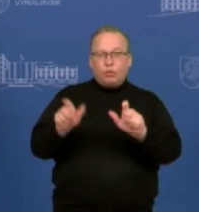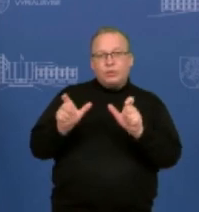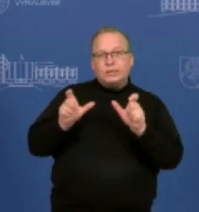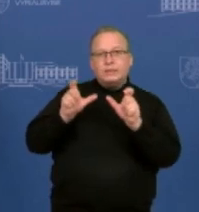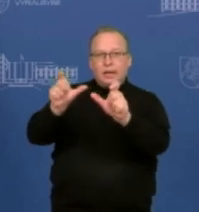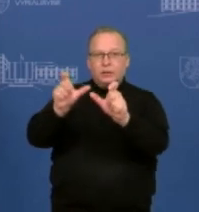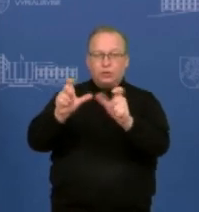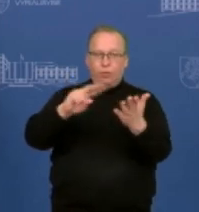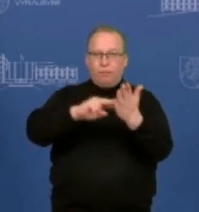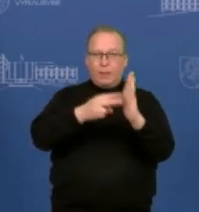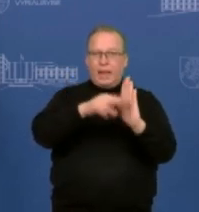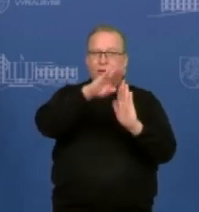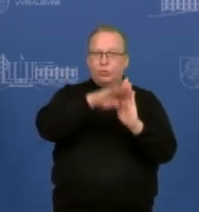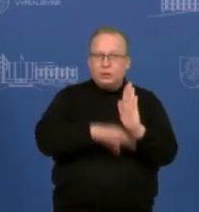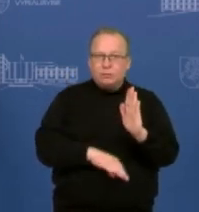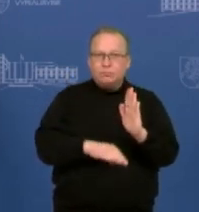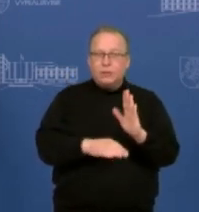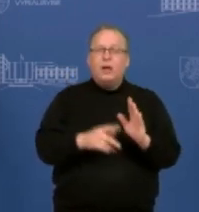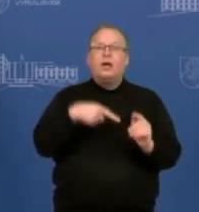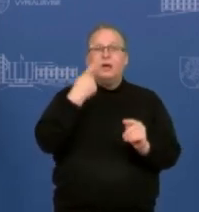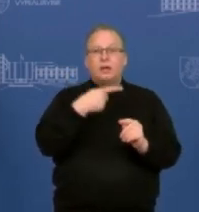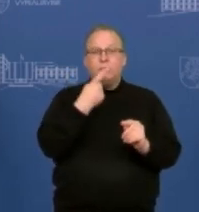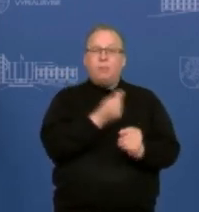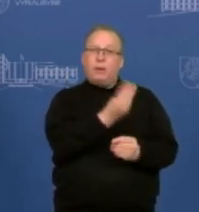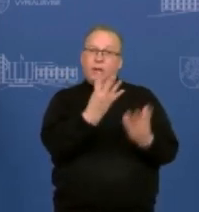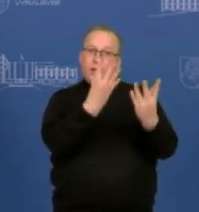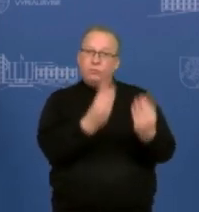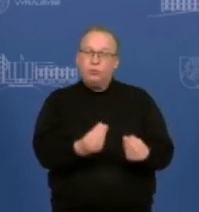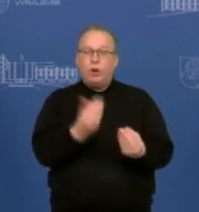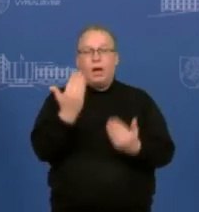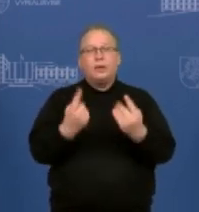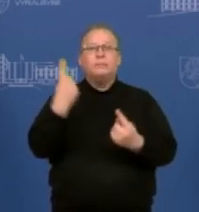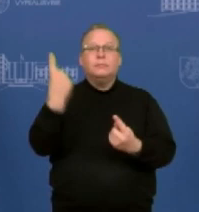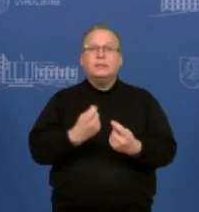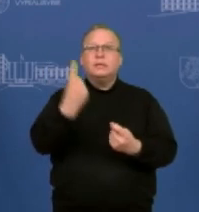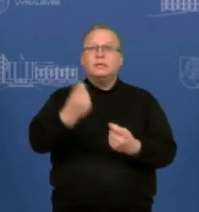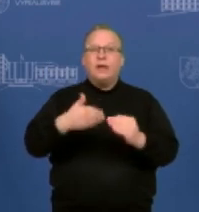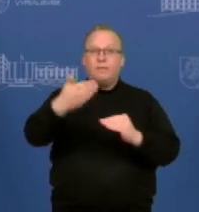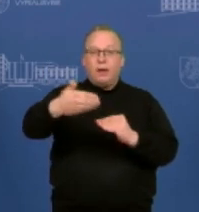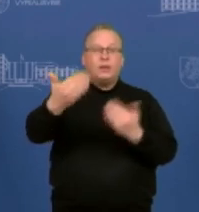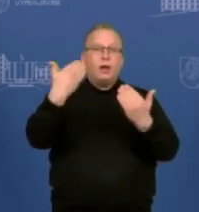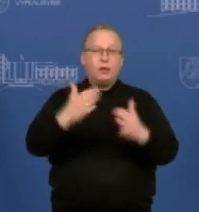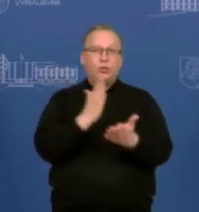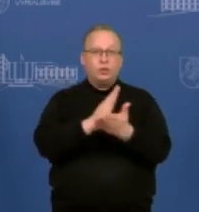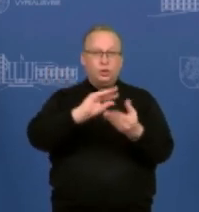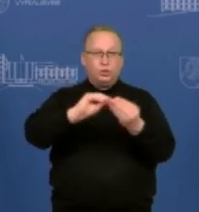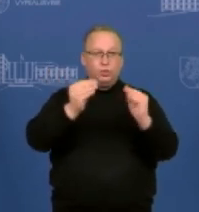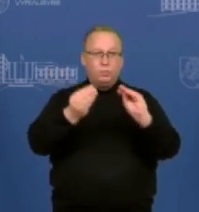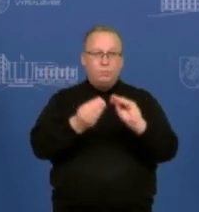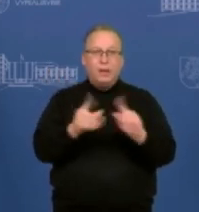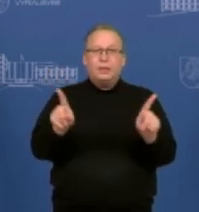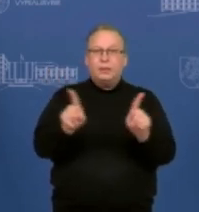paketo, ar čia mes kalbame apie dienas ar savaitės? Ir ar matote, jog būtų sutarimas dėl sankcijų